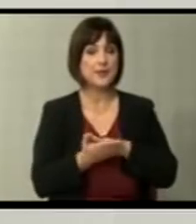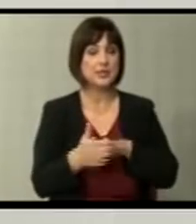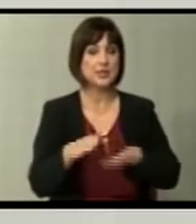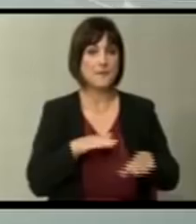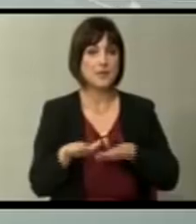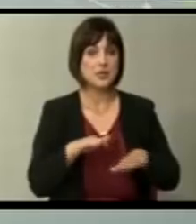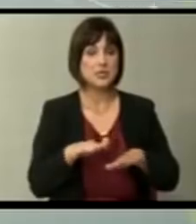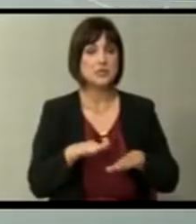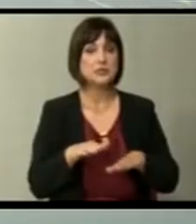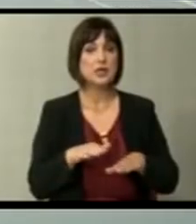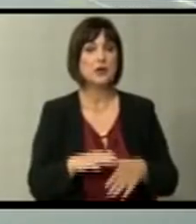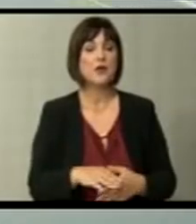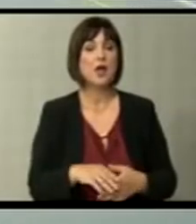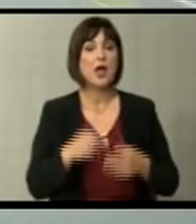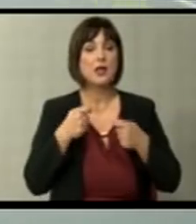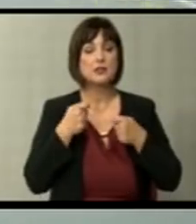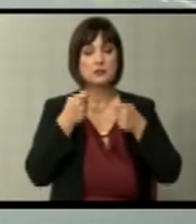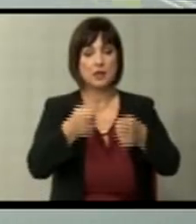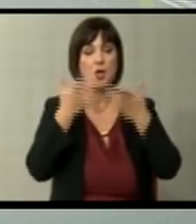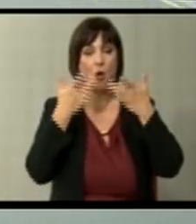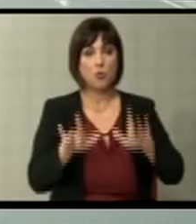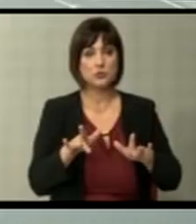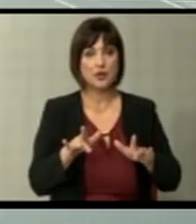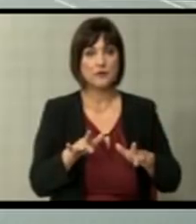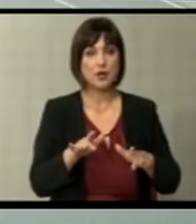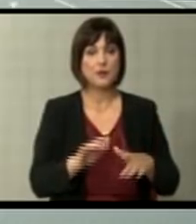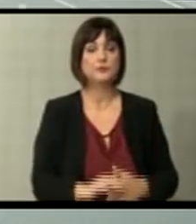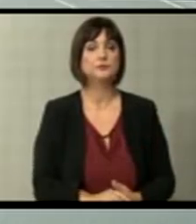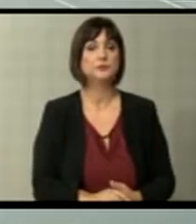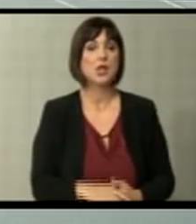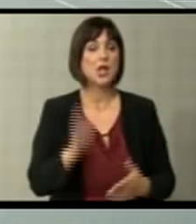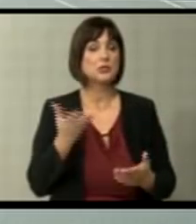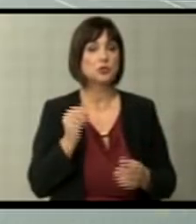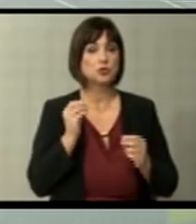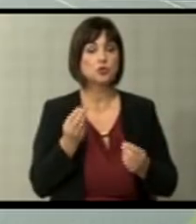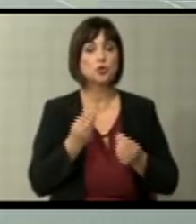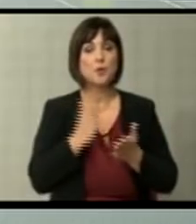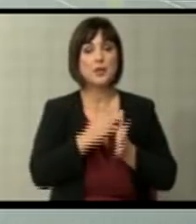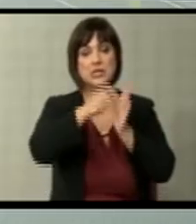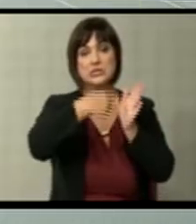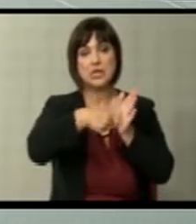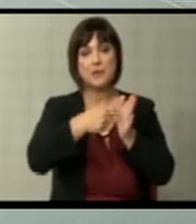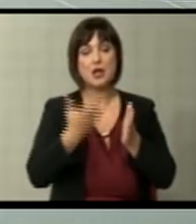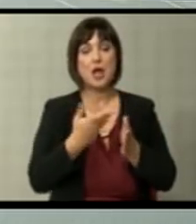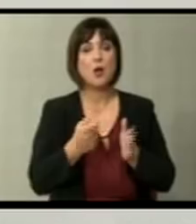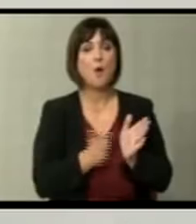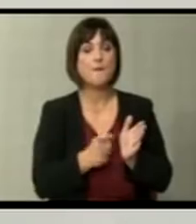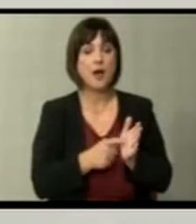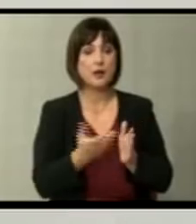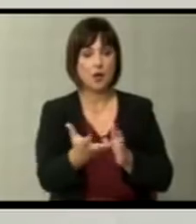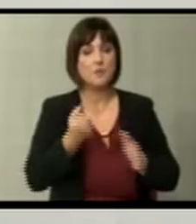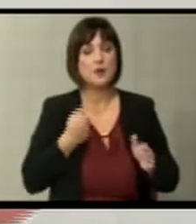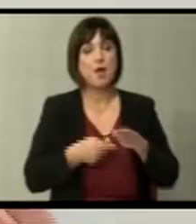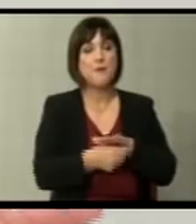даде оставка затоа што бил снимен како бара ја и прима